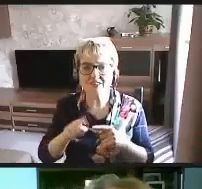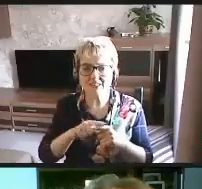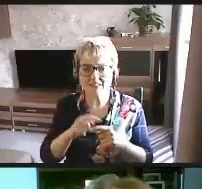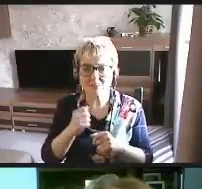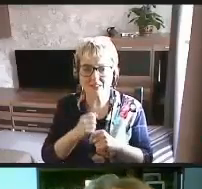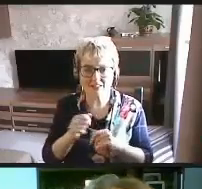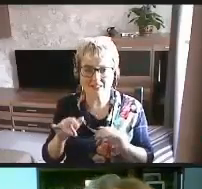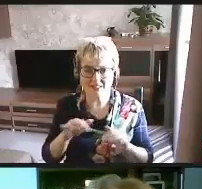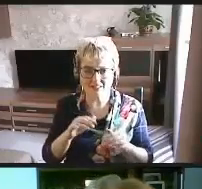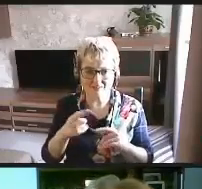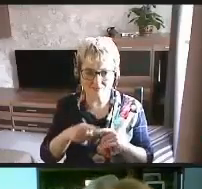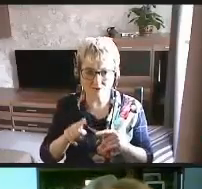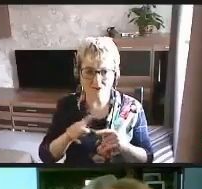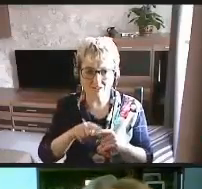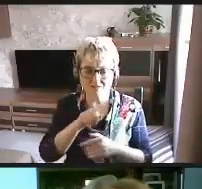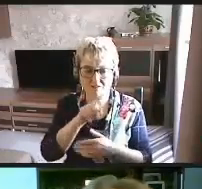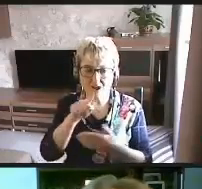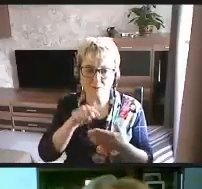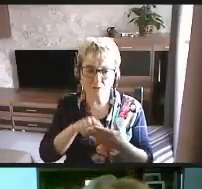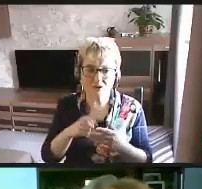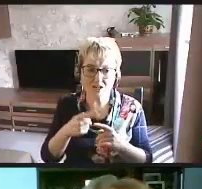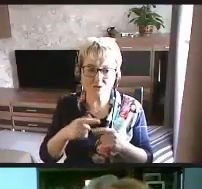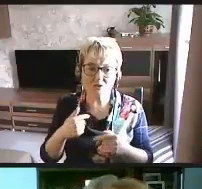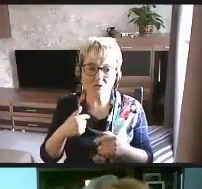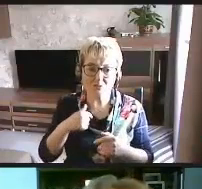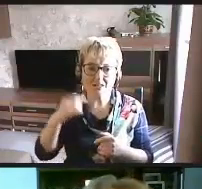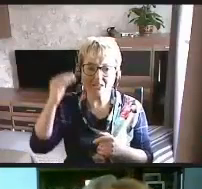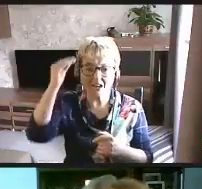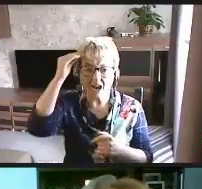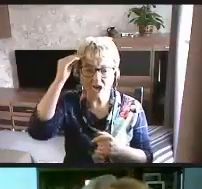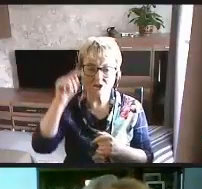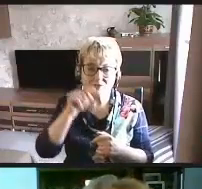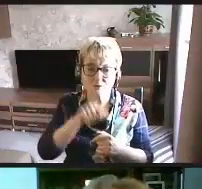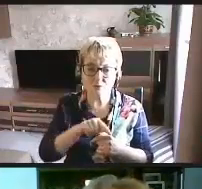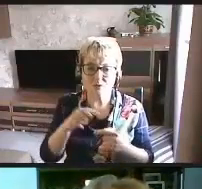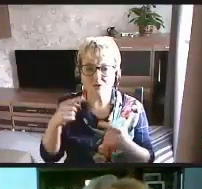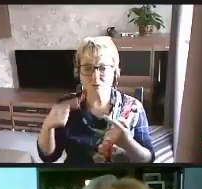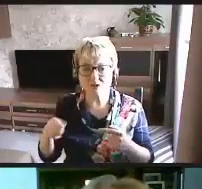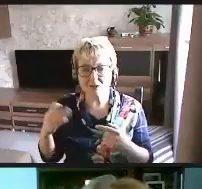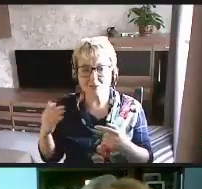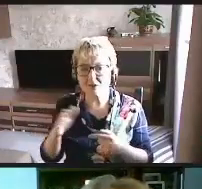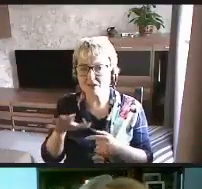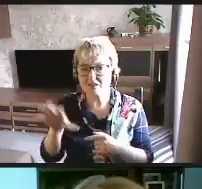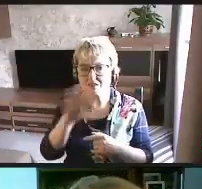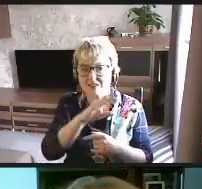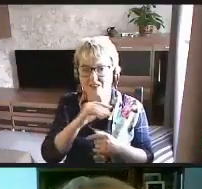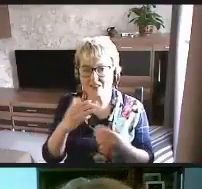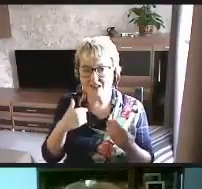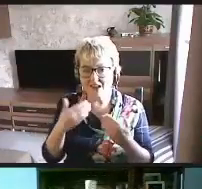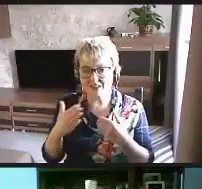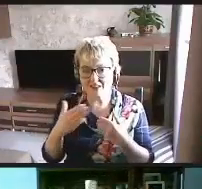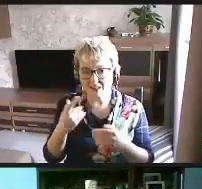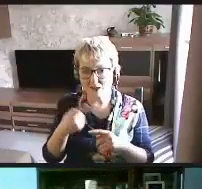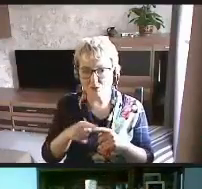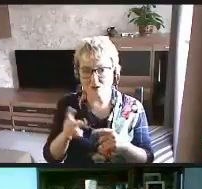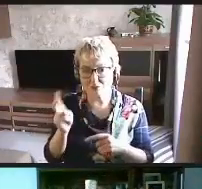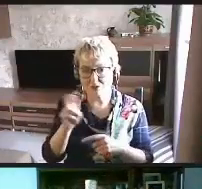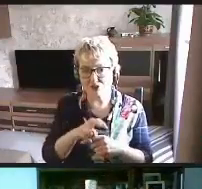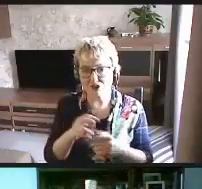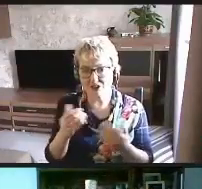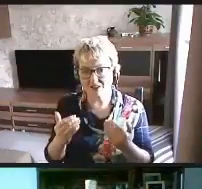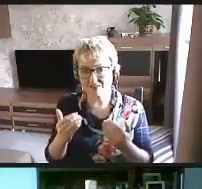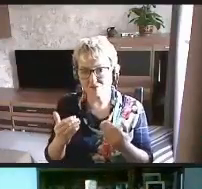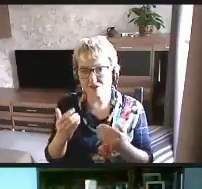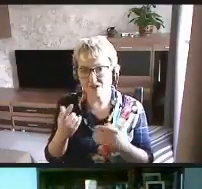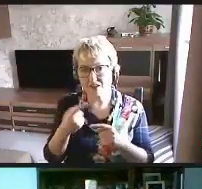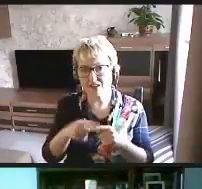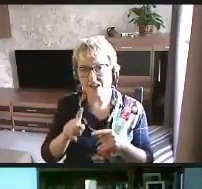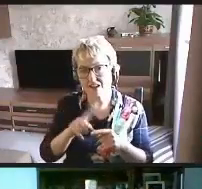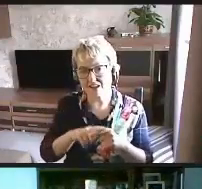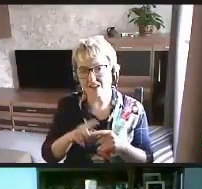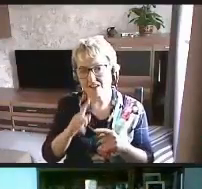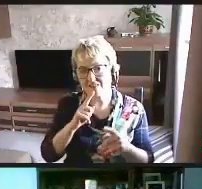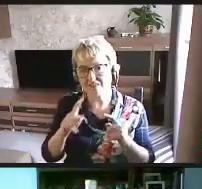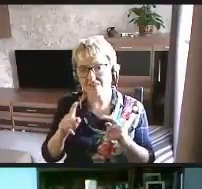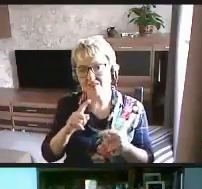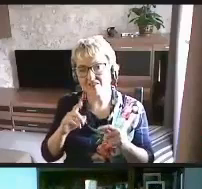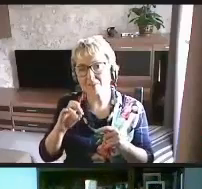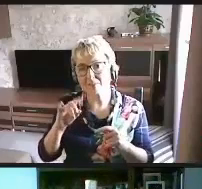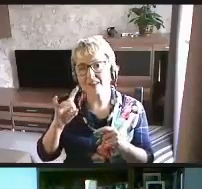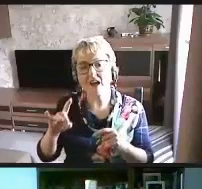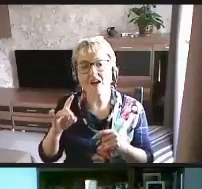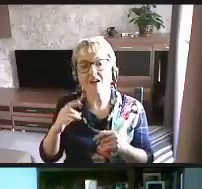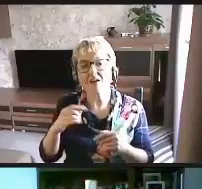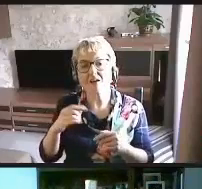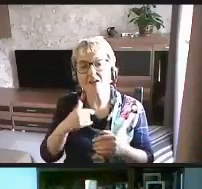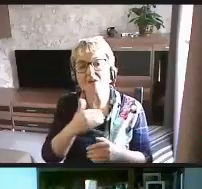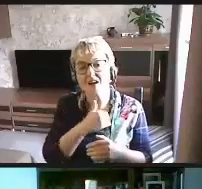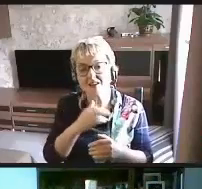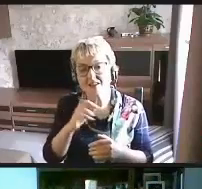делать? Это вопрос, который, мне кажется, в той или иной степени касается, ну, всех людей, которые пришли сегодня на этот вебинар. И